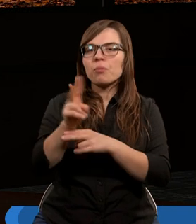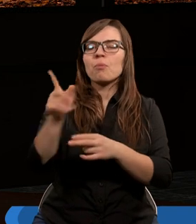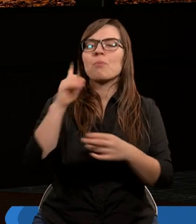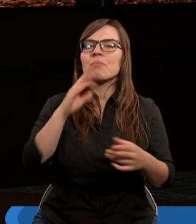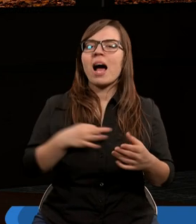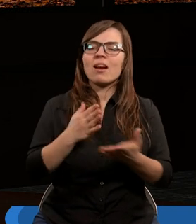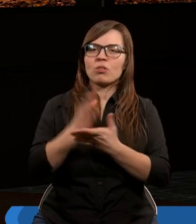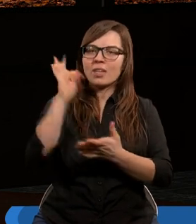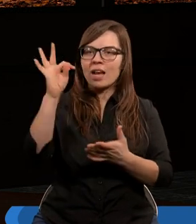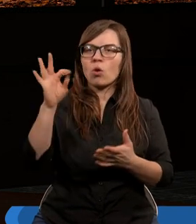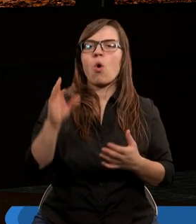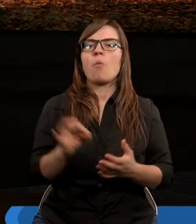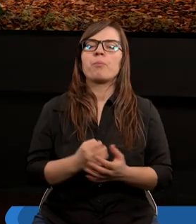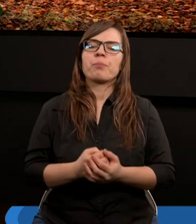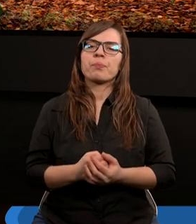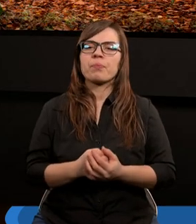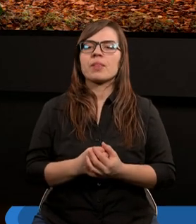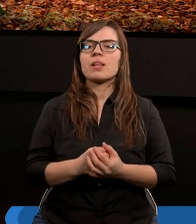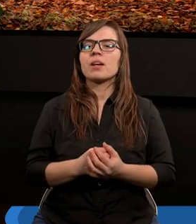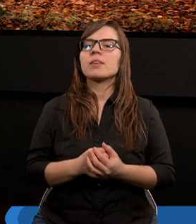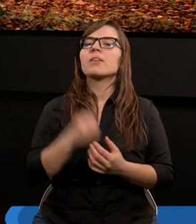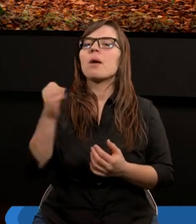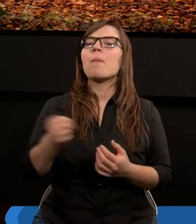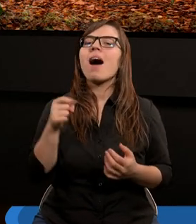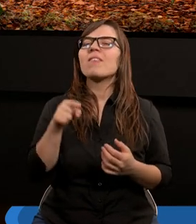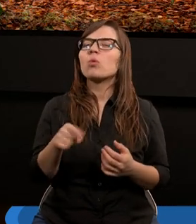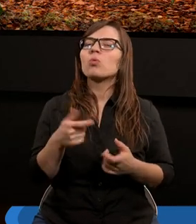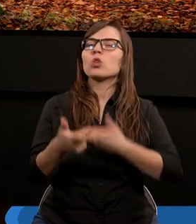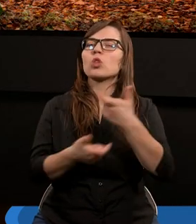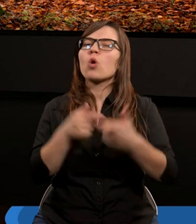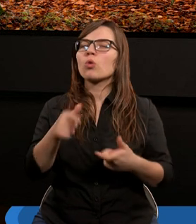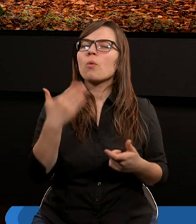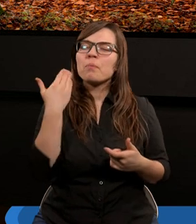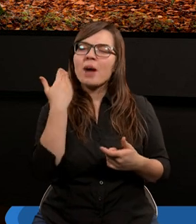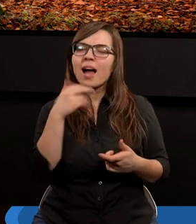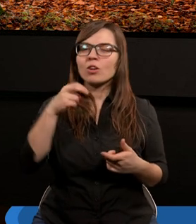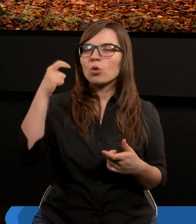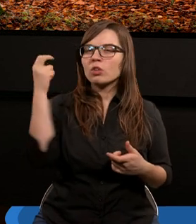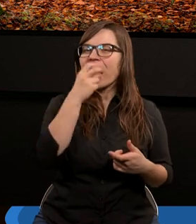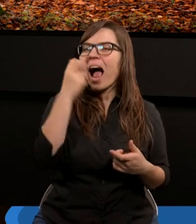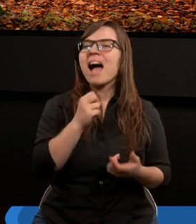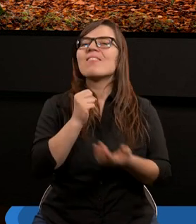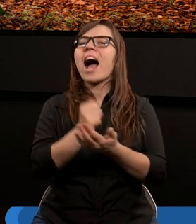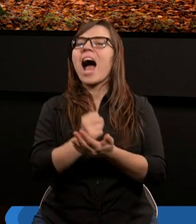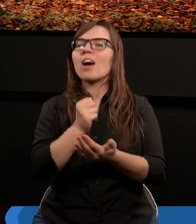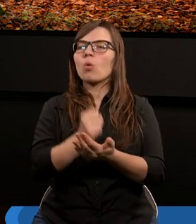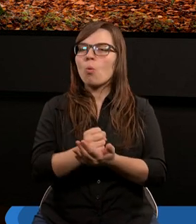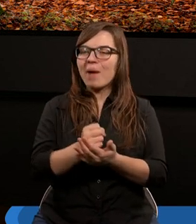według przestarzałej litery. Paweł stosuje tutaj bardzo ciekawą argumentację.